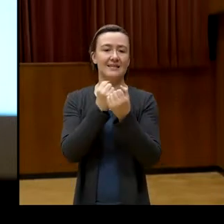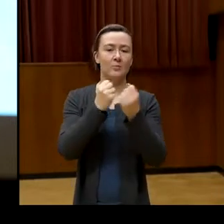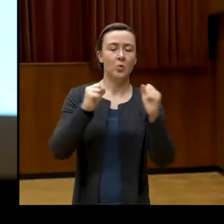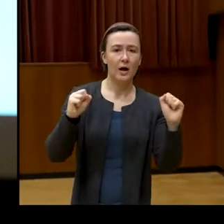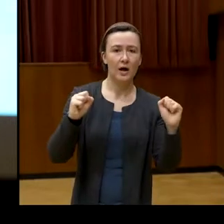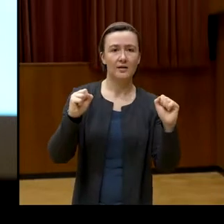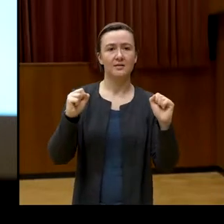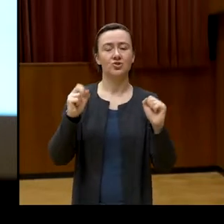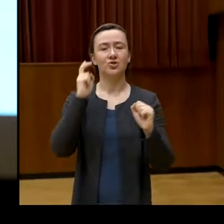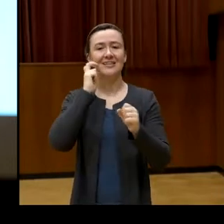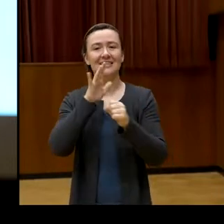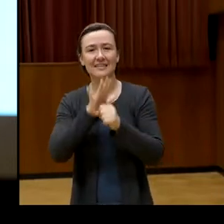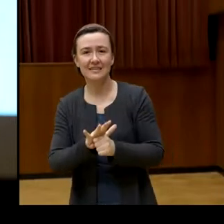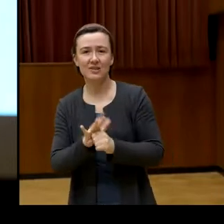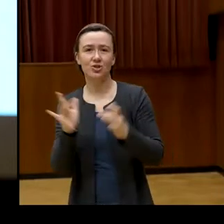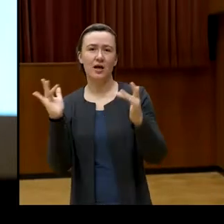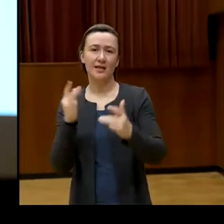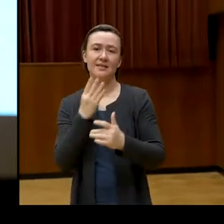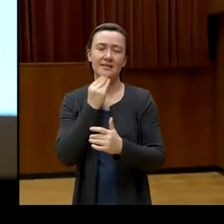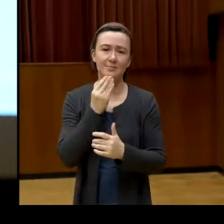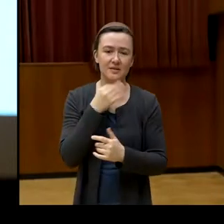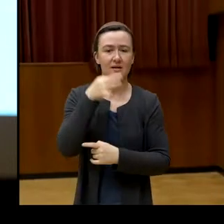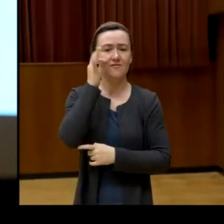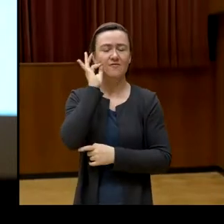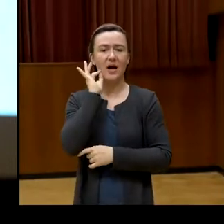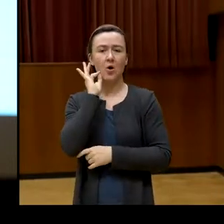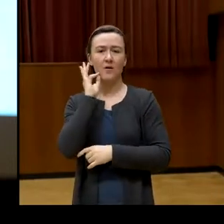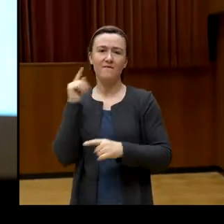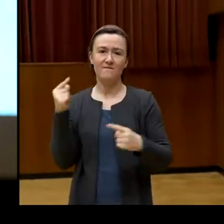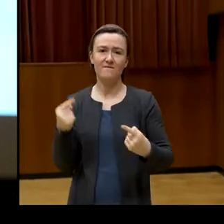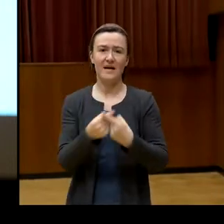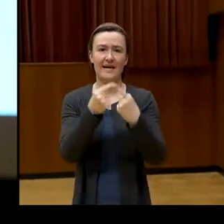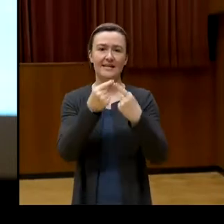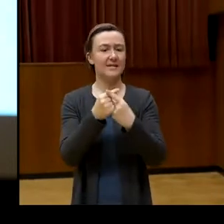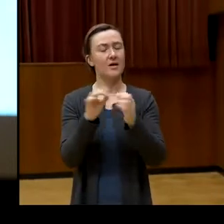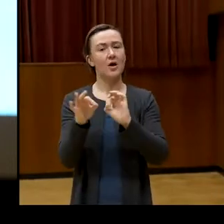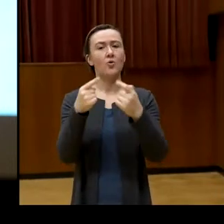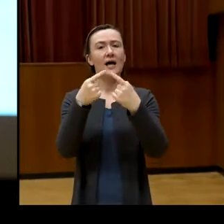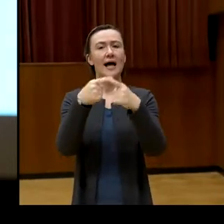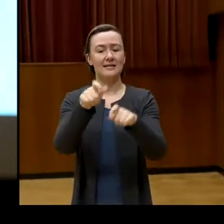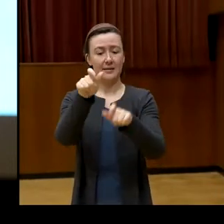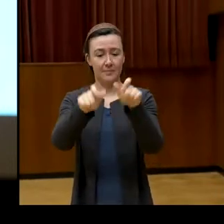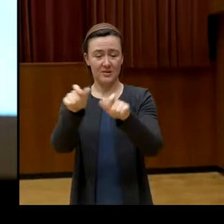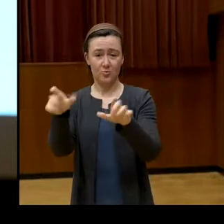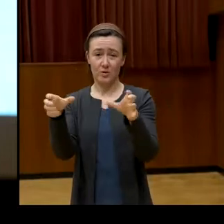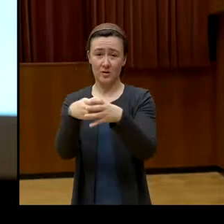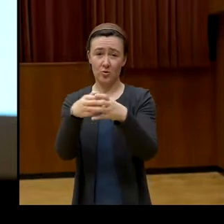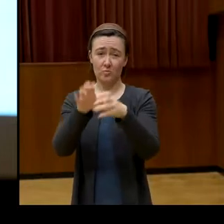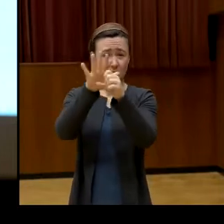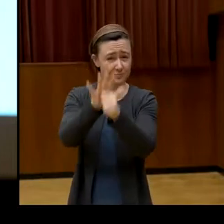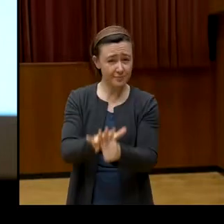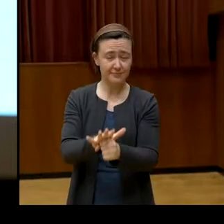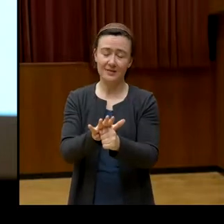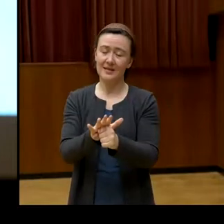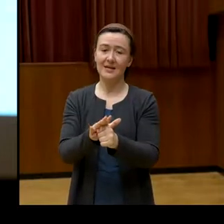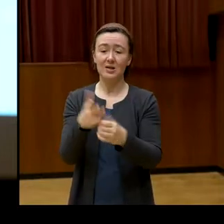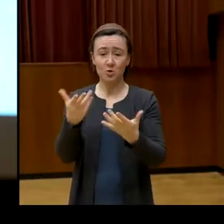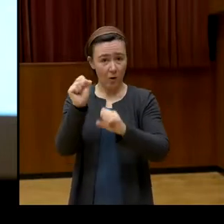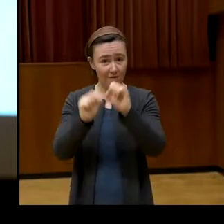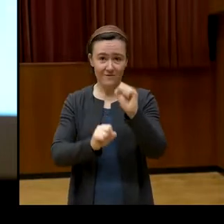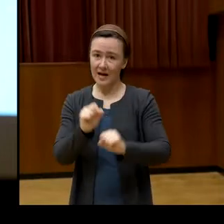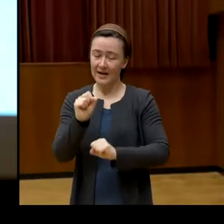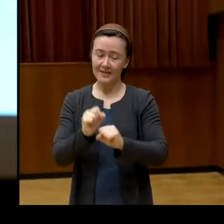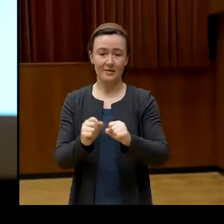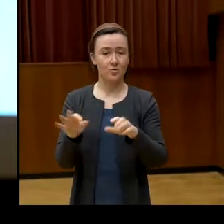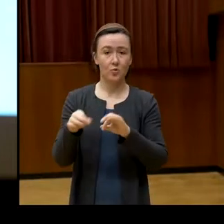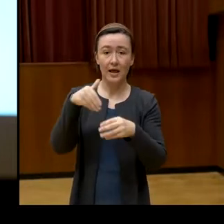antisemitischen, frauenfeindlichen und andere Menschengruppen diskriminierenden Inhalte und Verhaltensweisen zuzulassen und solchen Tendenzen